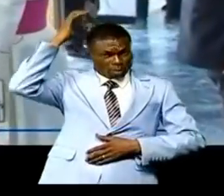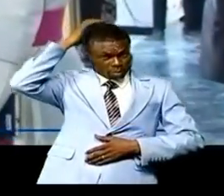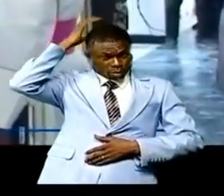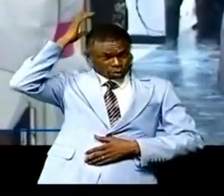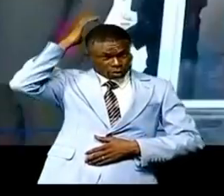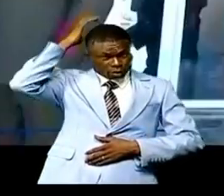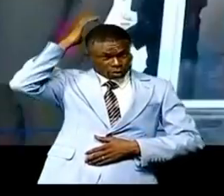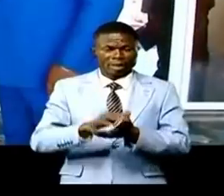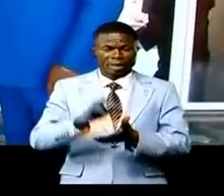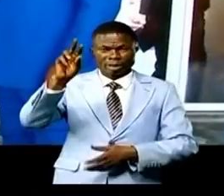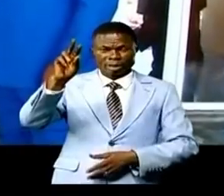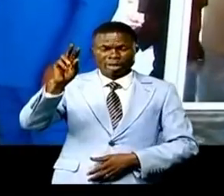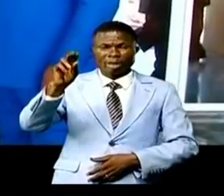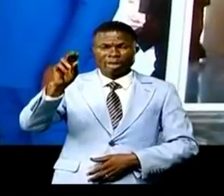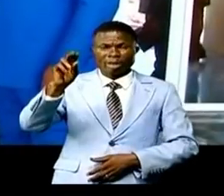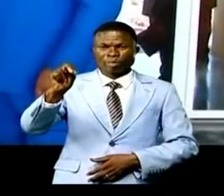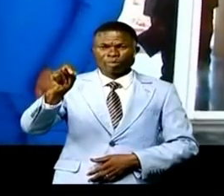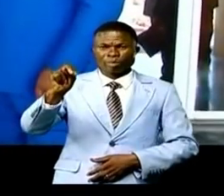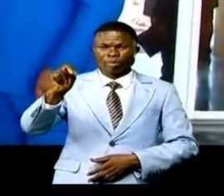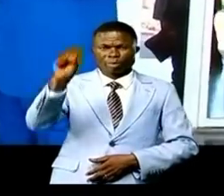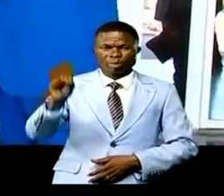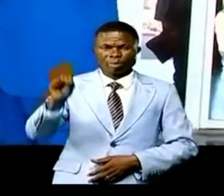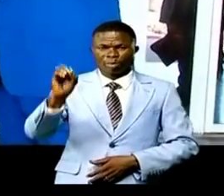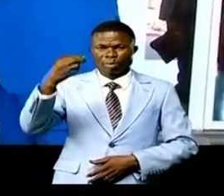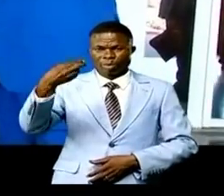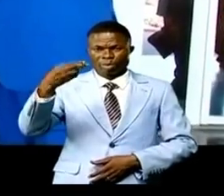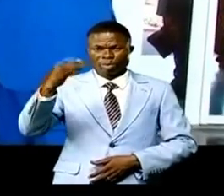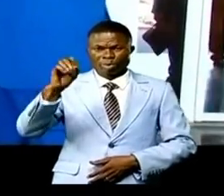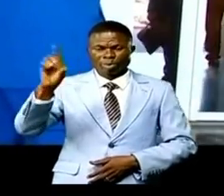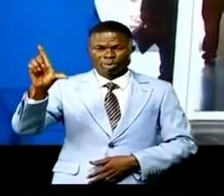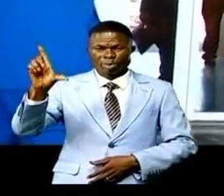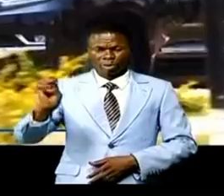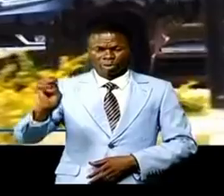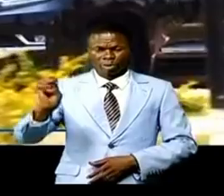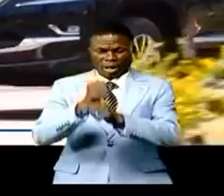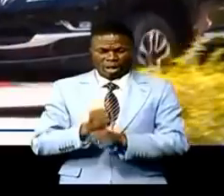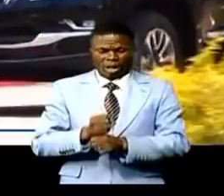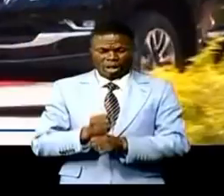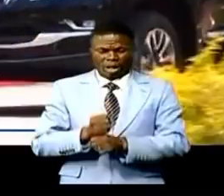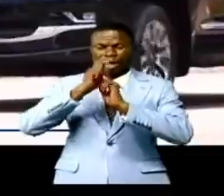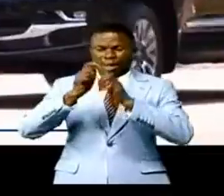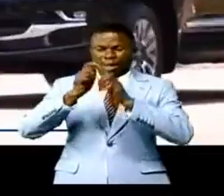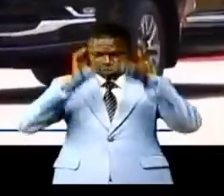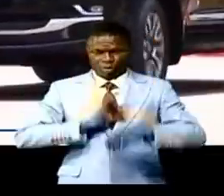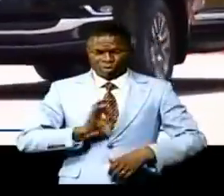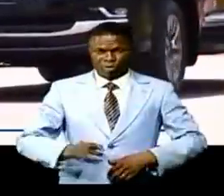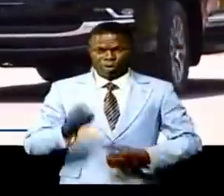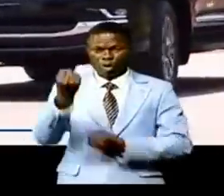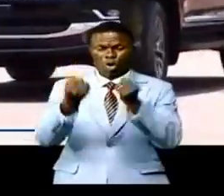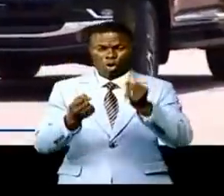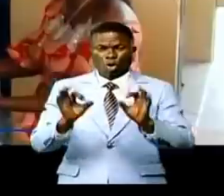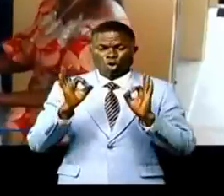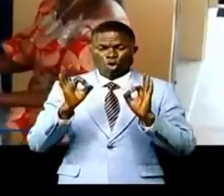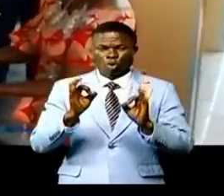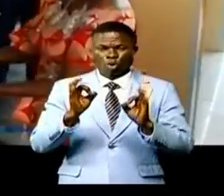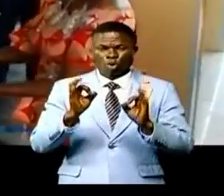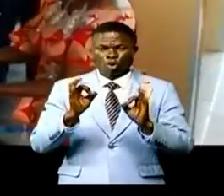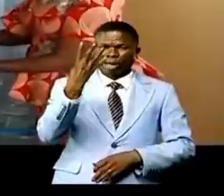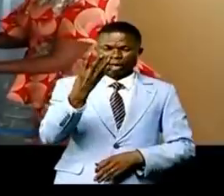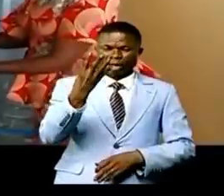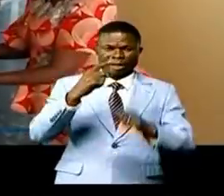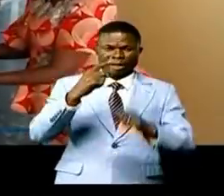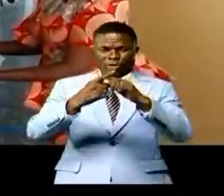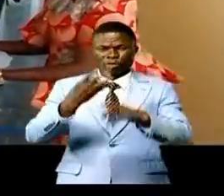Le bamboula a été honoré ce vendredi par le président de la République qui lui a remis un véhicule de marque Land Cruiser de